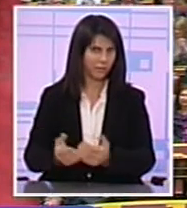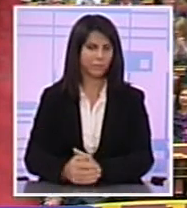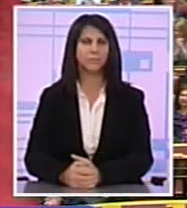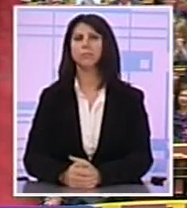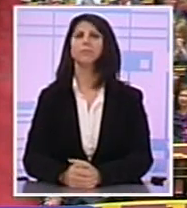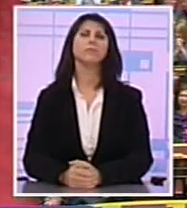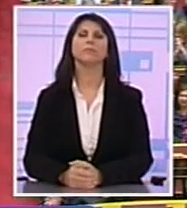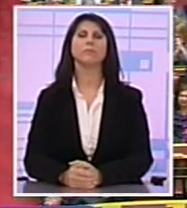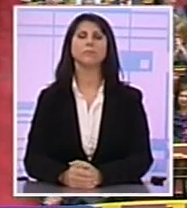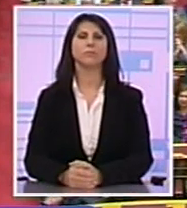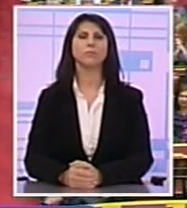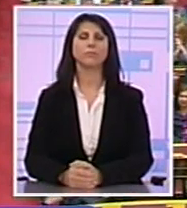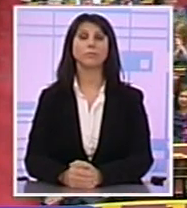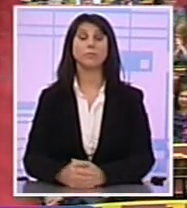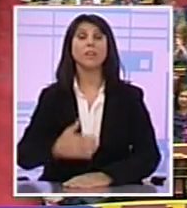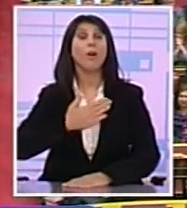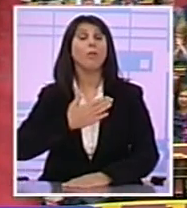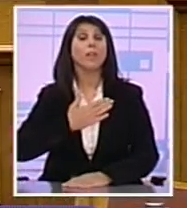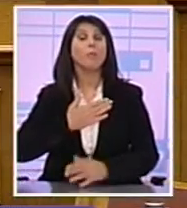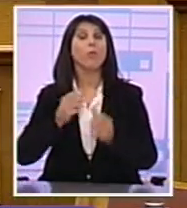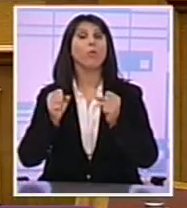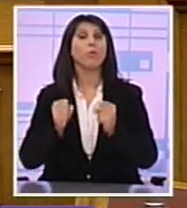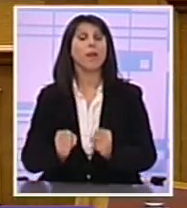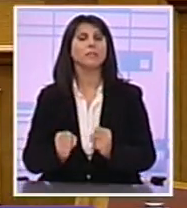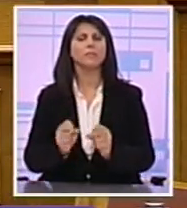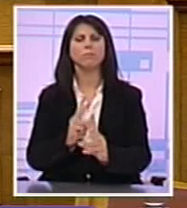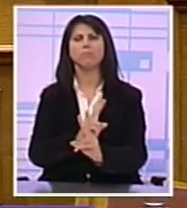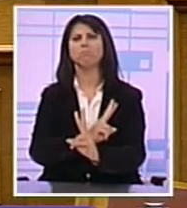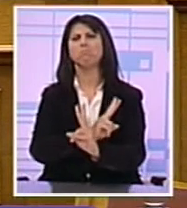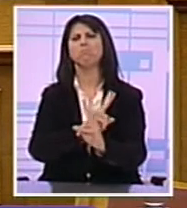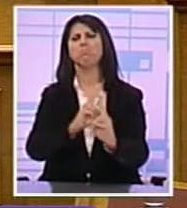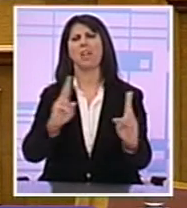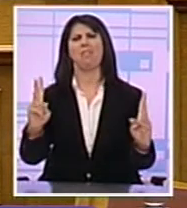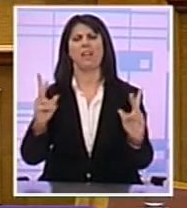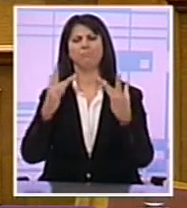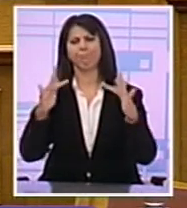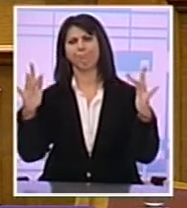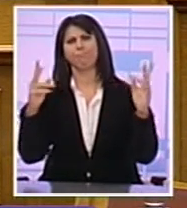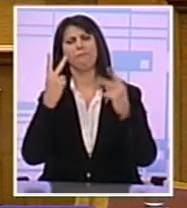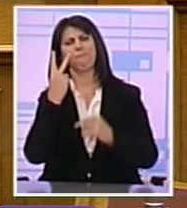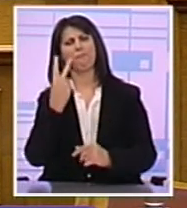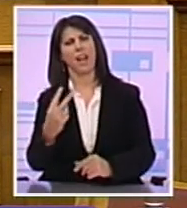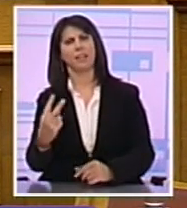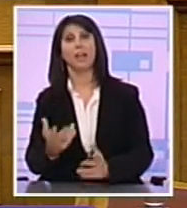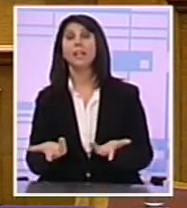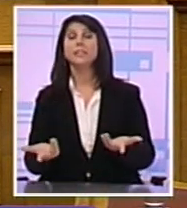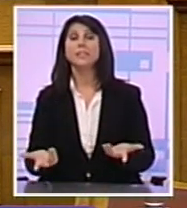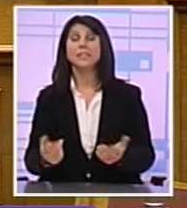Η θέση μου είναι επομένως Κριστάλλινη Είναι κριστάλλινη θέση Άμεσα